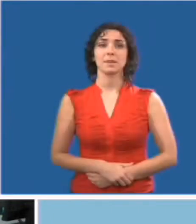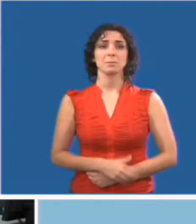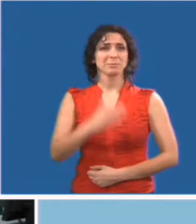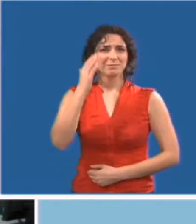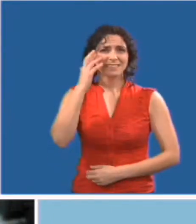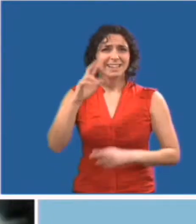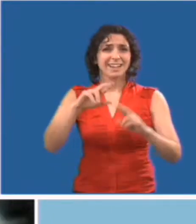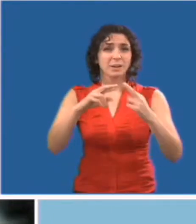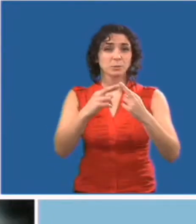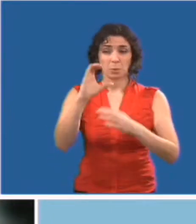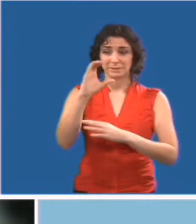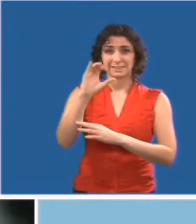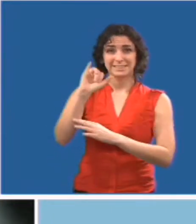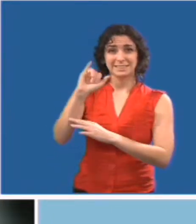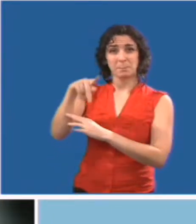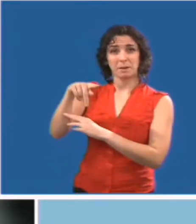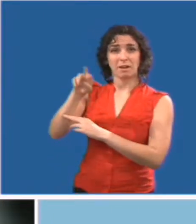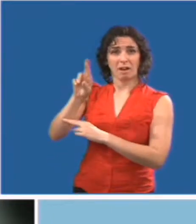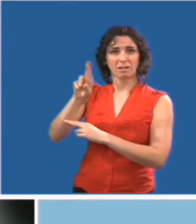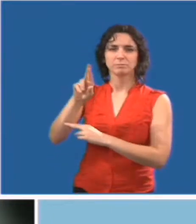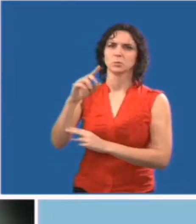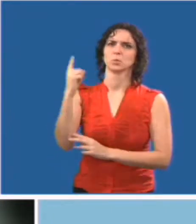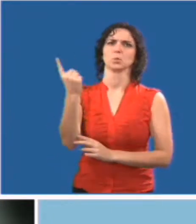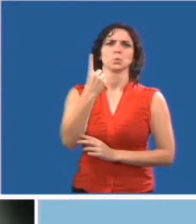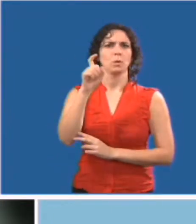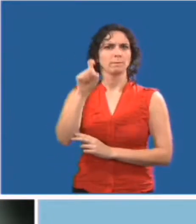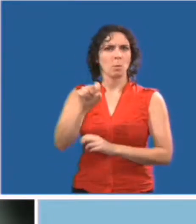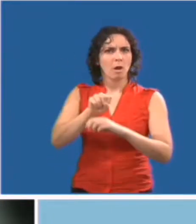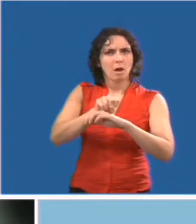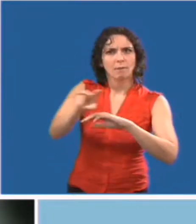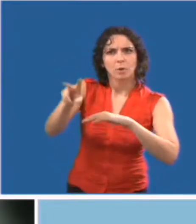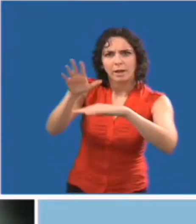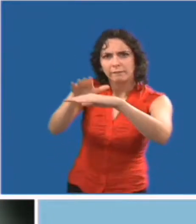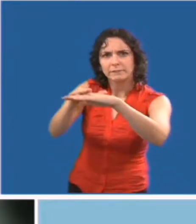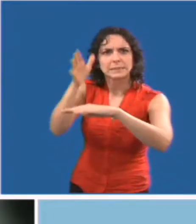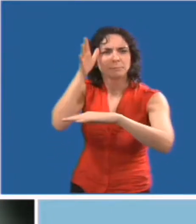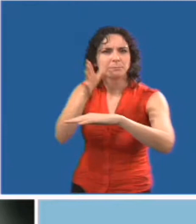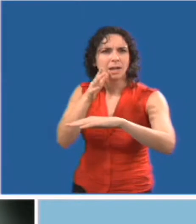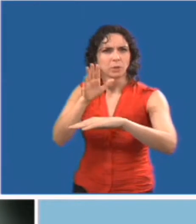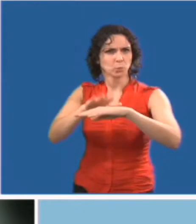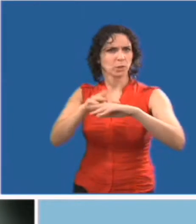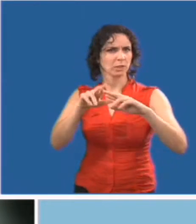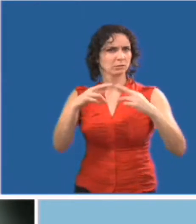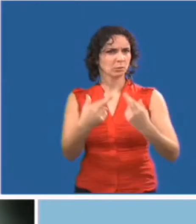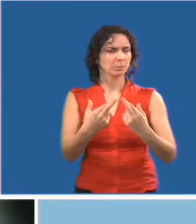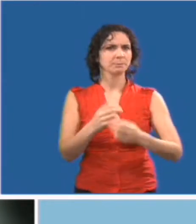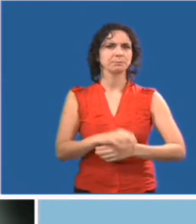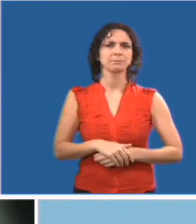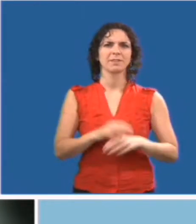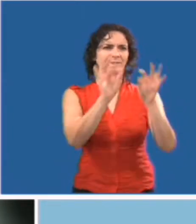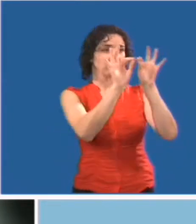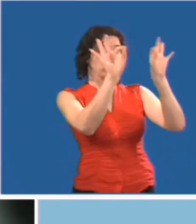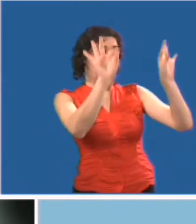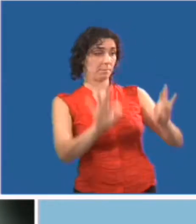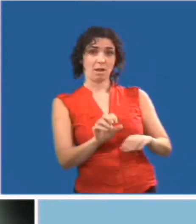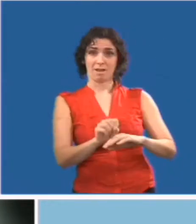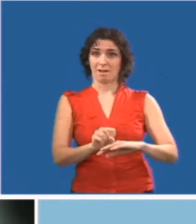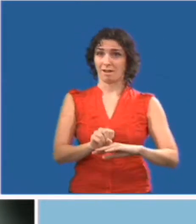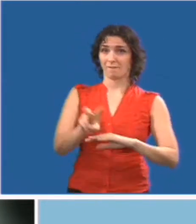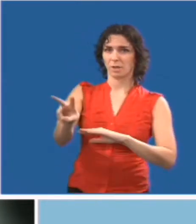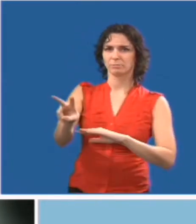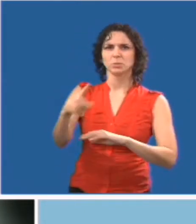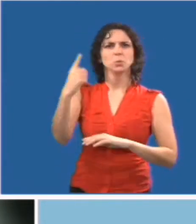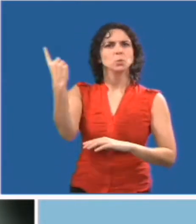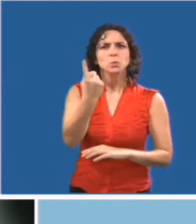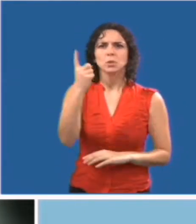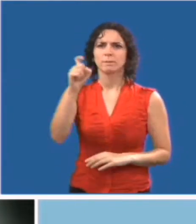Lorsqu'il y a une réunion du CIPR, on doit envoyer un avis à l'avance pour informer les parents de